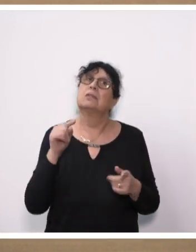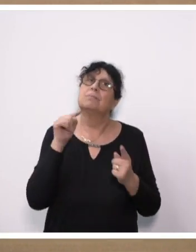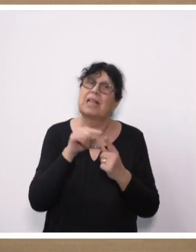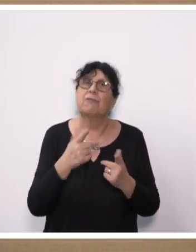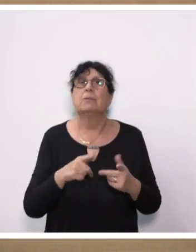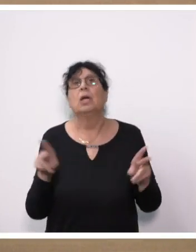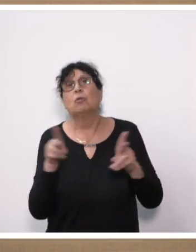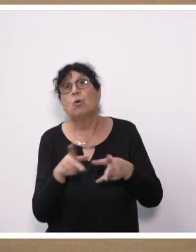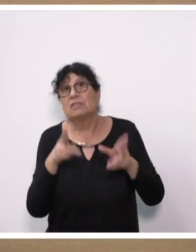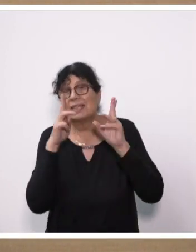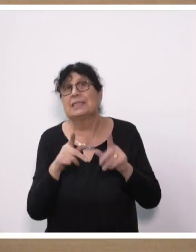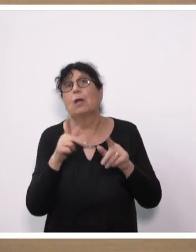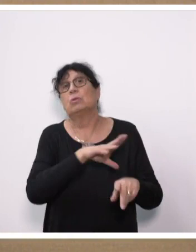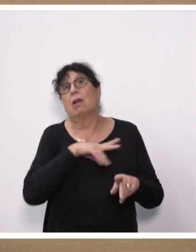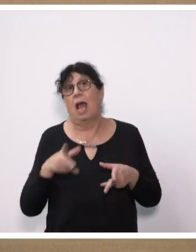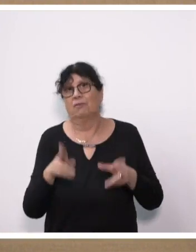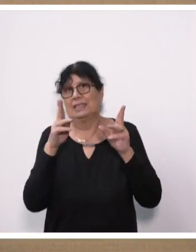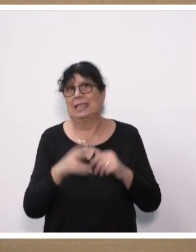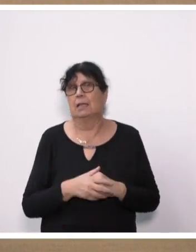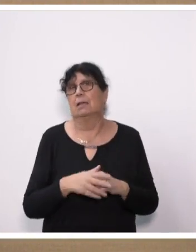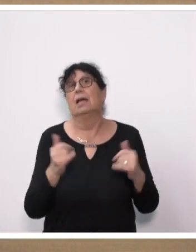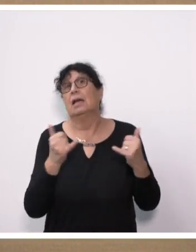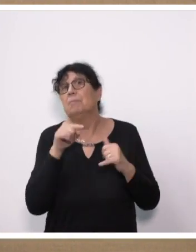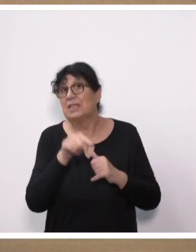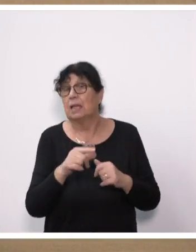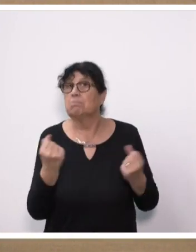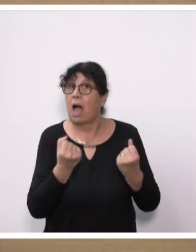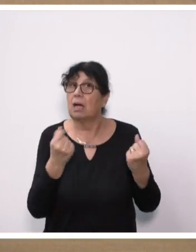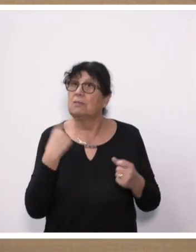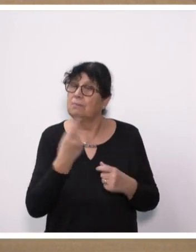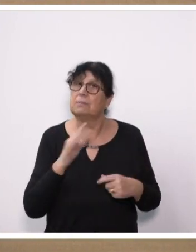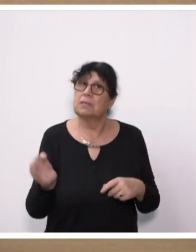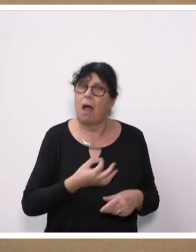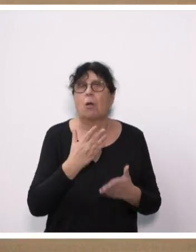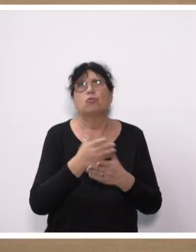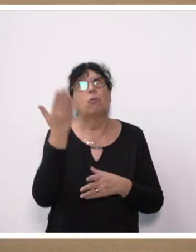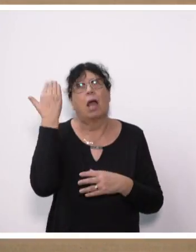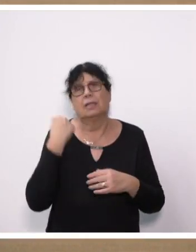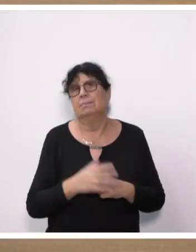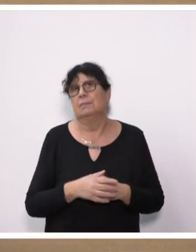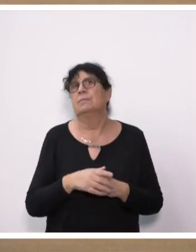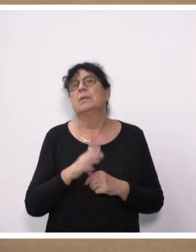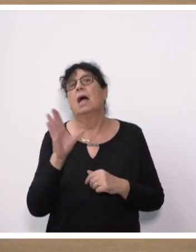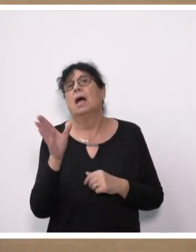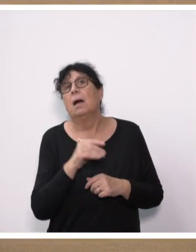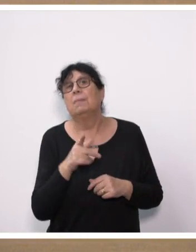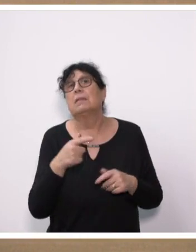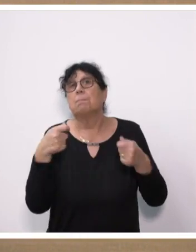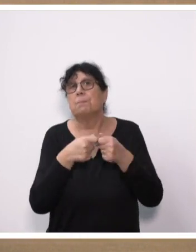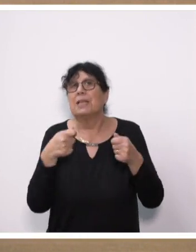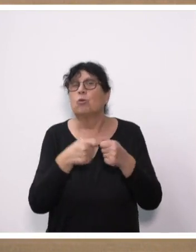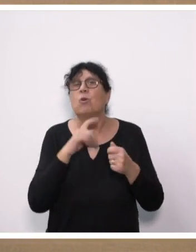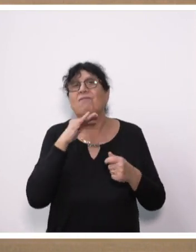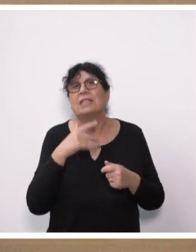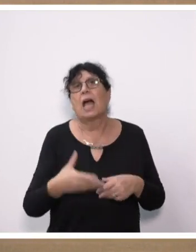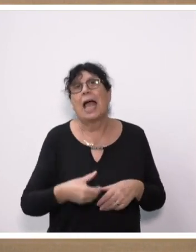kurzfristig als auch langfristig. Genau dies machen wir im Saarland schon seit Jahren. Mit der Zweckbindung des Wasserentnahmeentgeltes